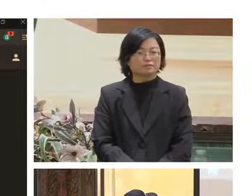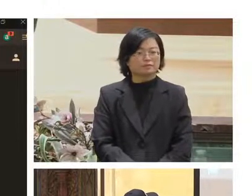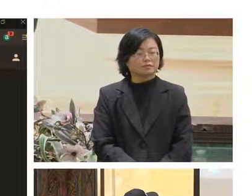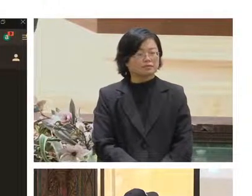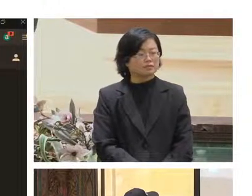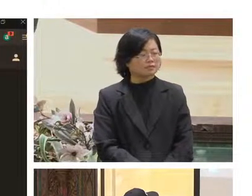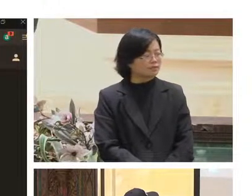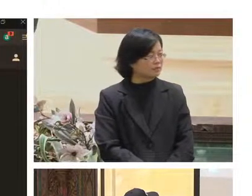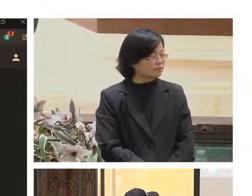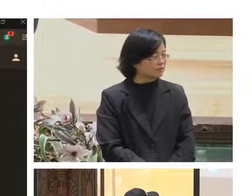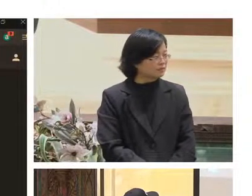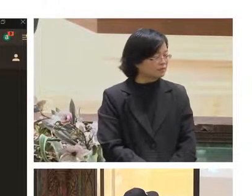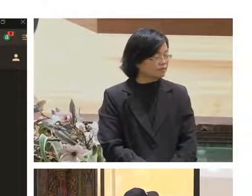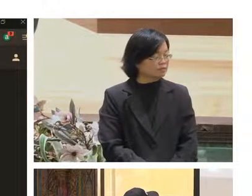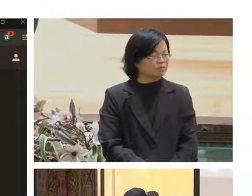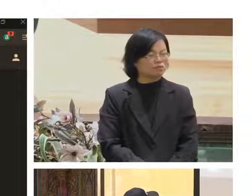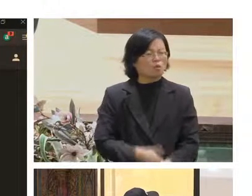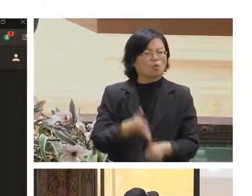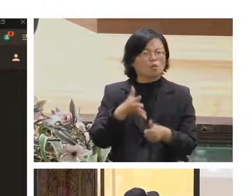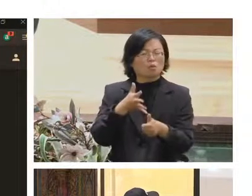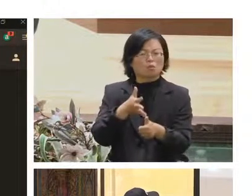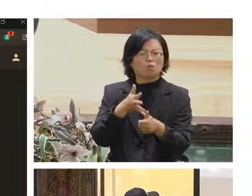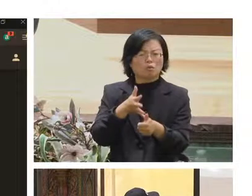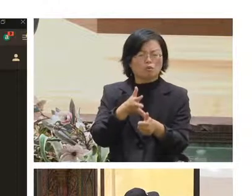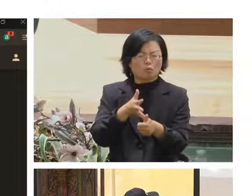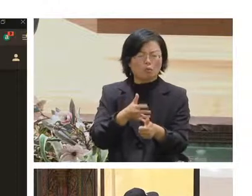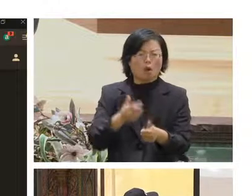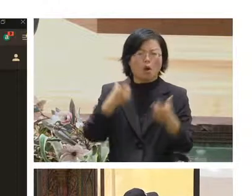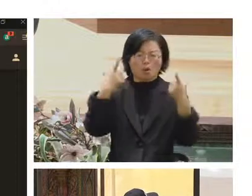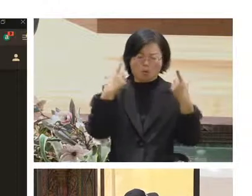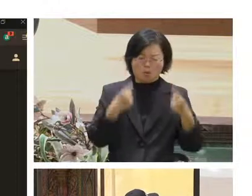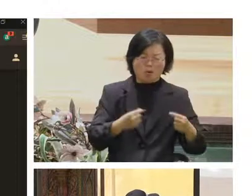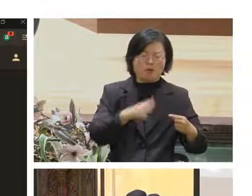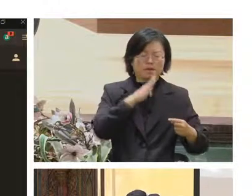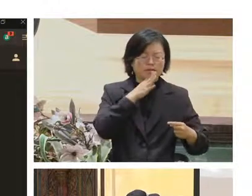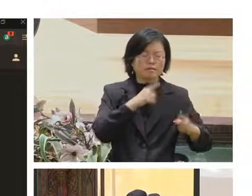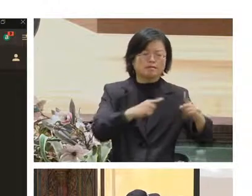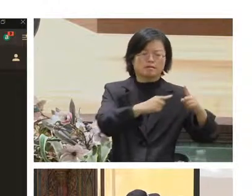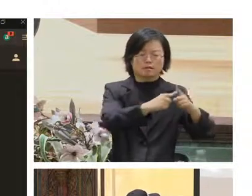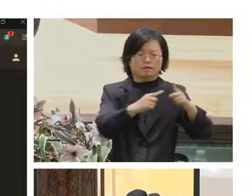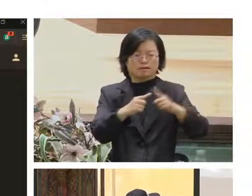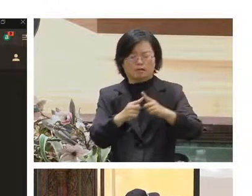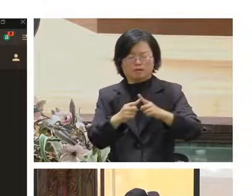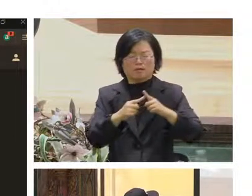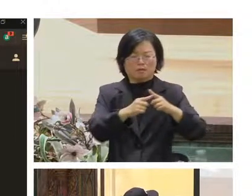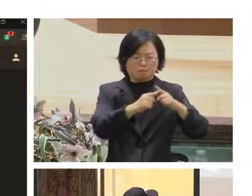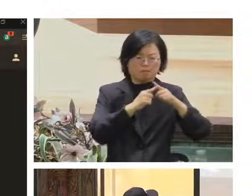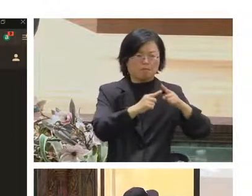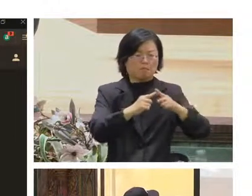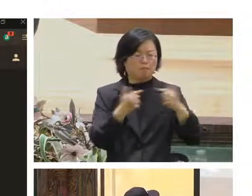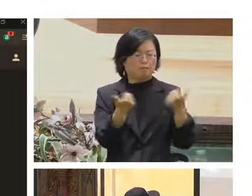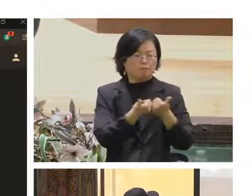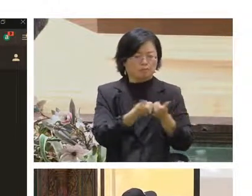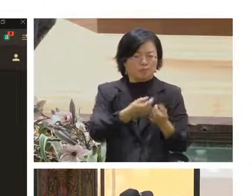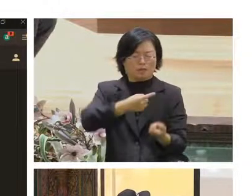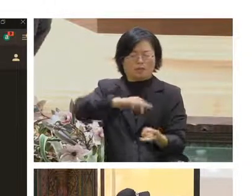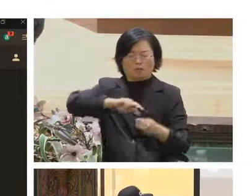食物黑客松當實體松變成線上松食物是否也有呈現的形式